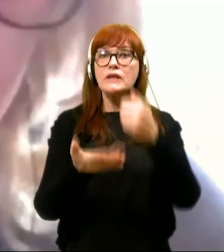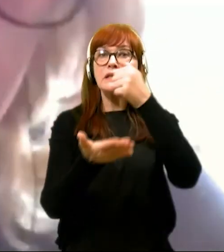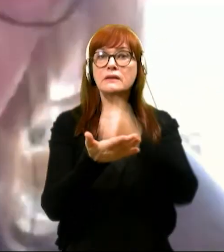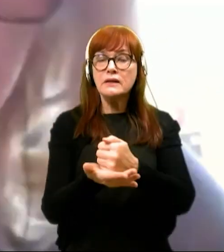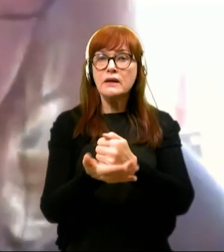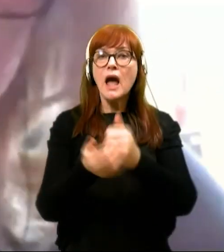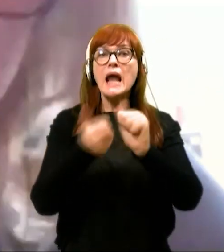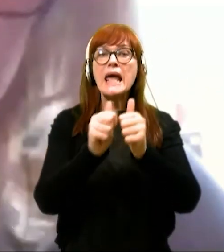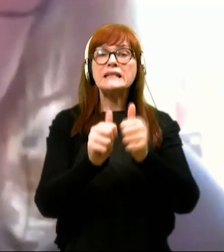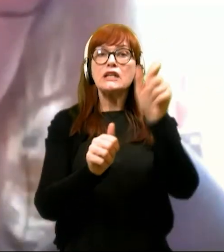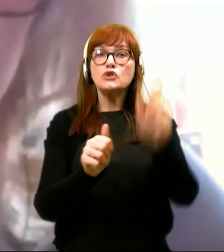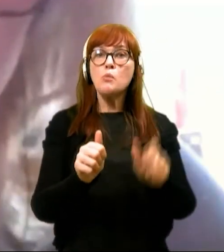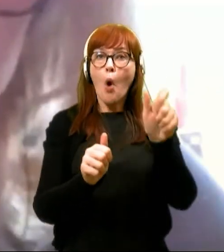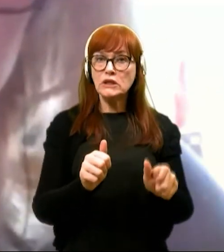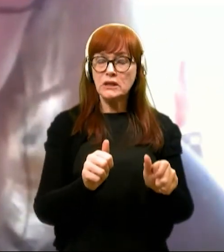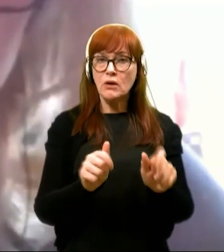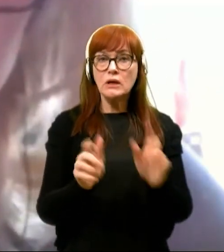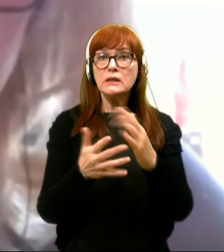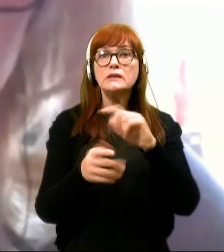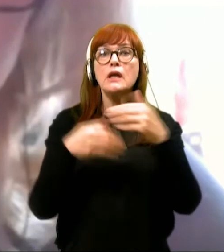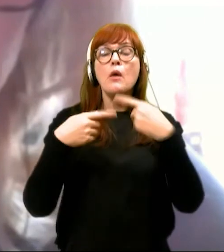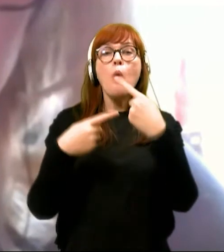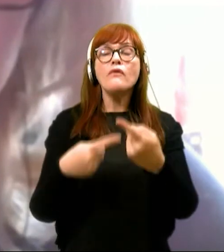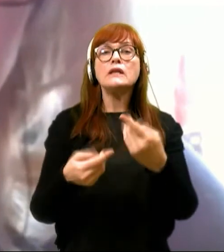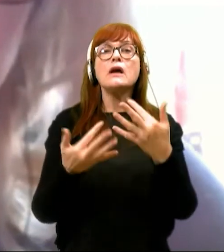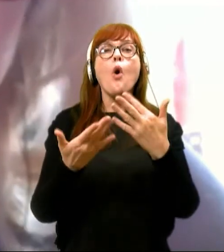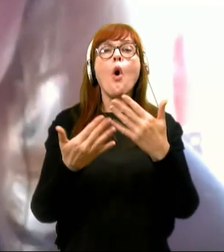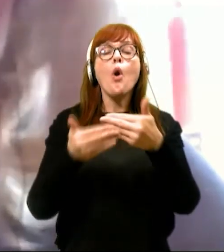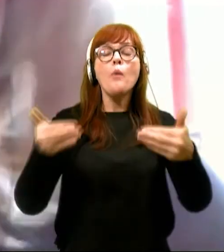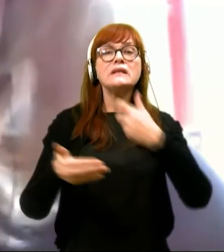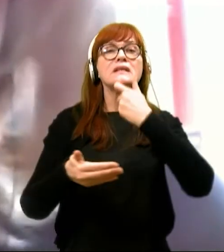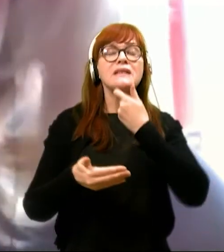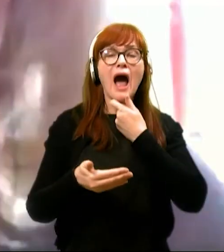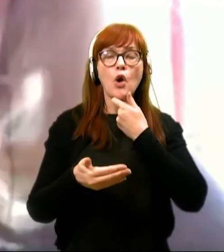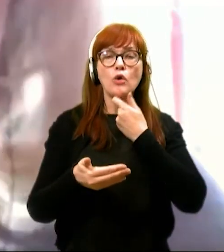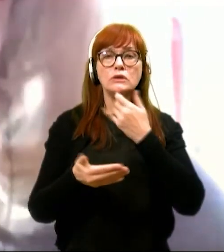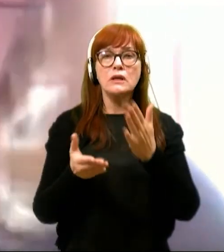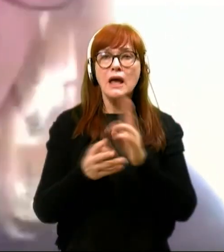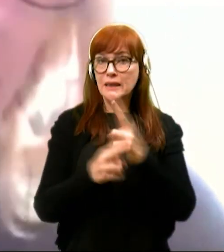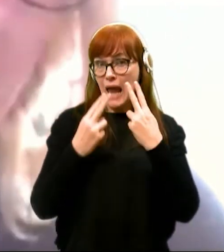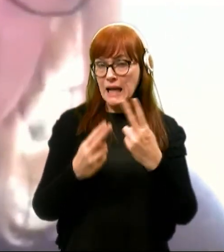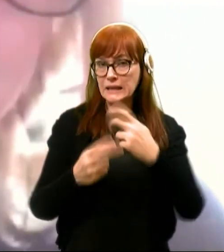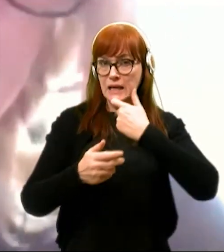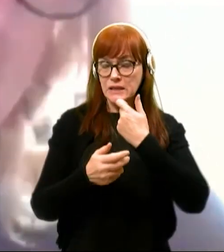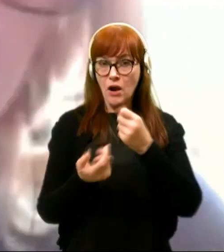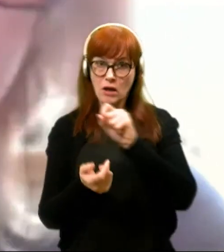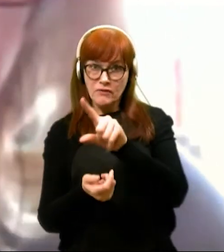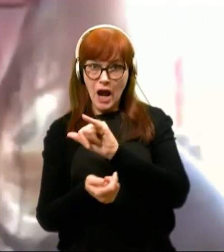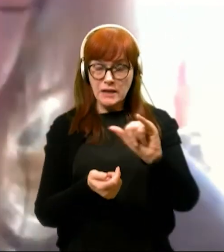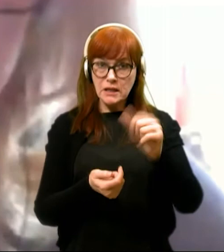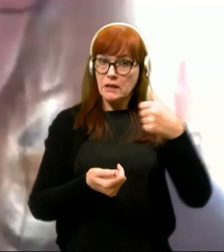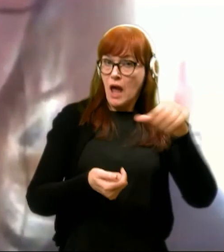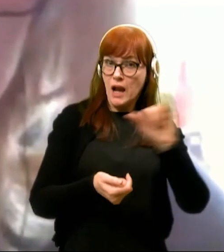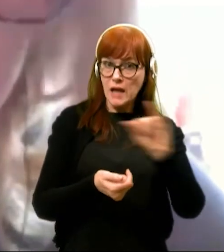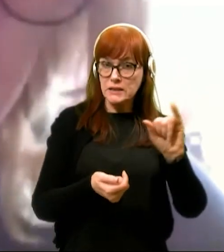športnikov, niste omenili starostno omejitev, torej velja, ne glede na starost, lahko tudi 12 letniki, 11